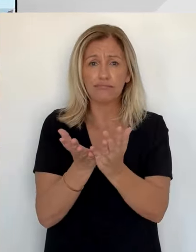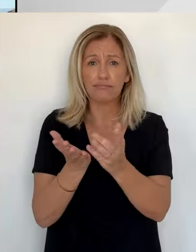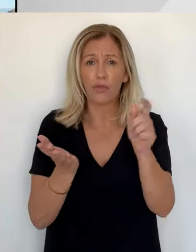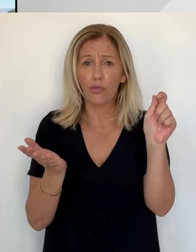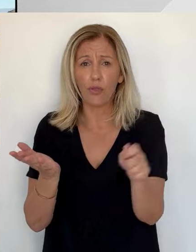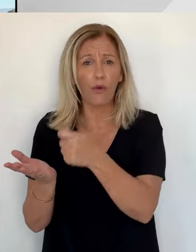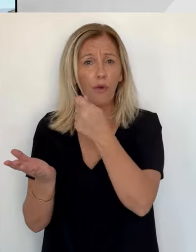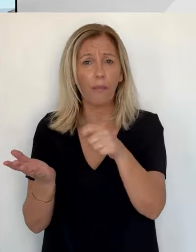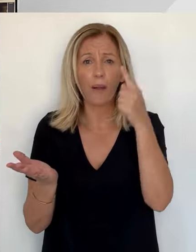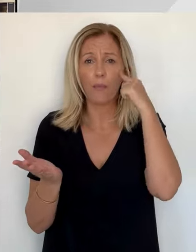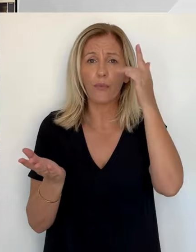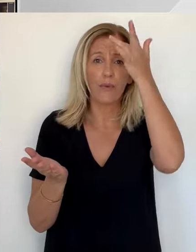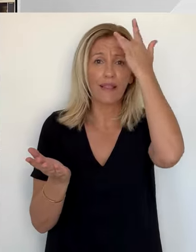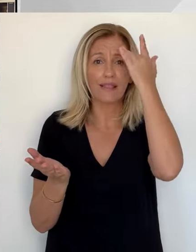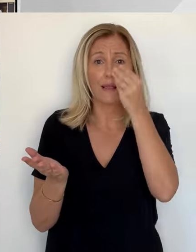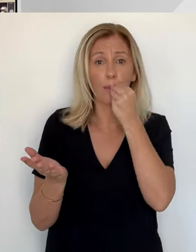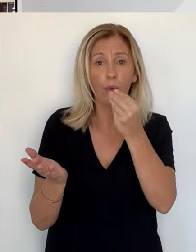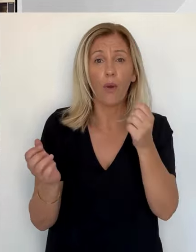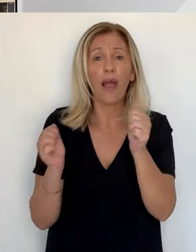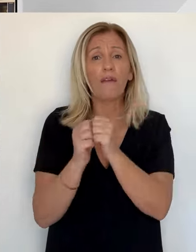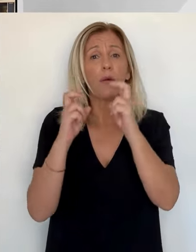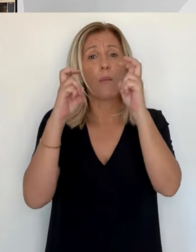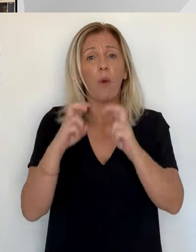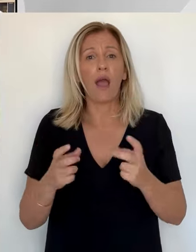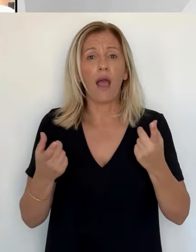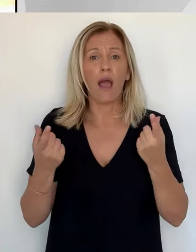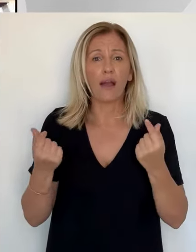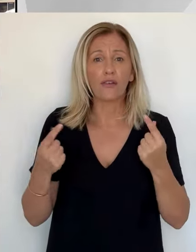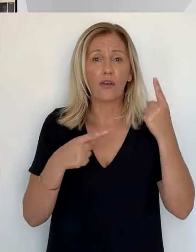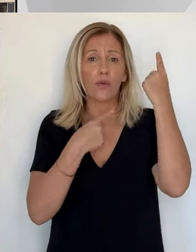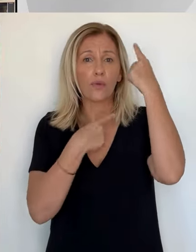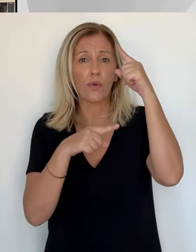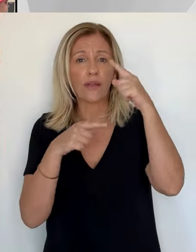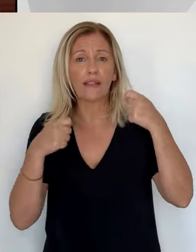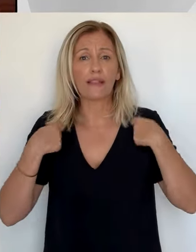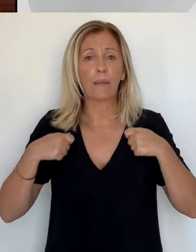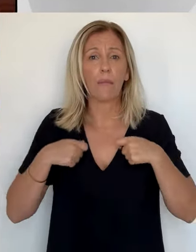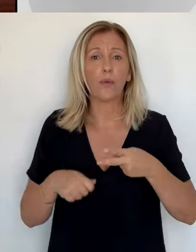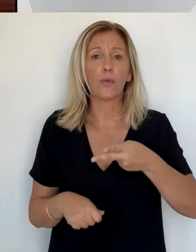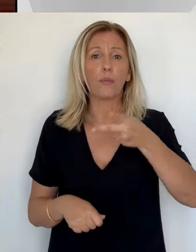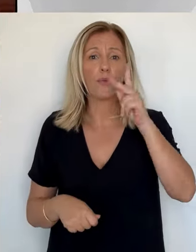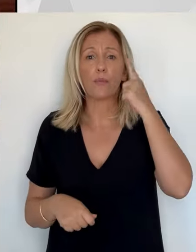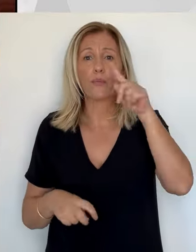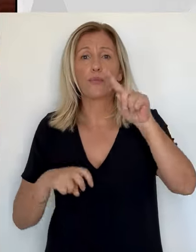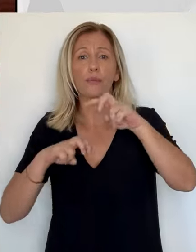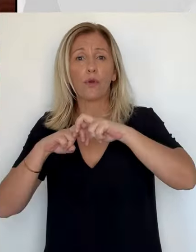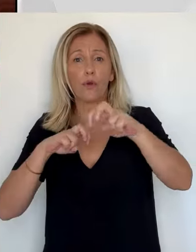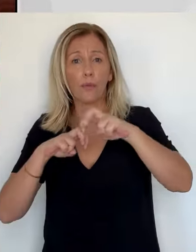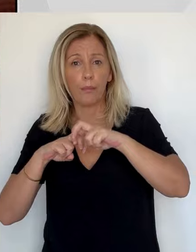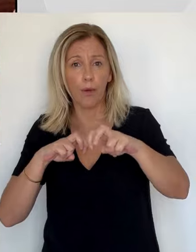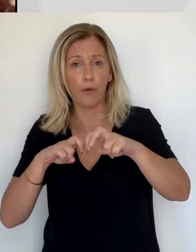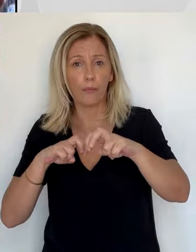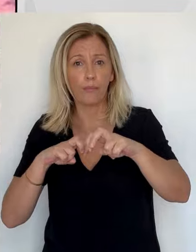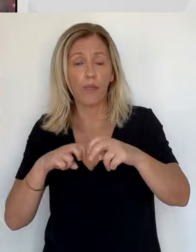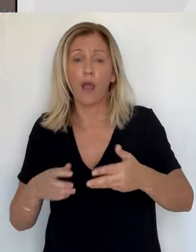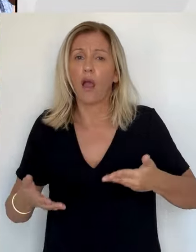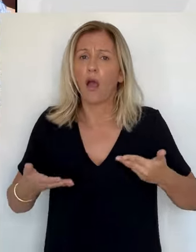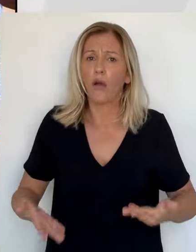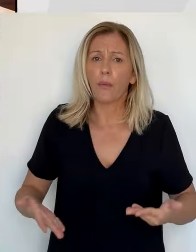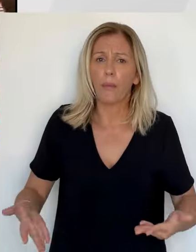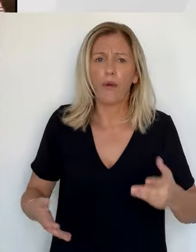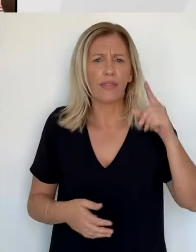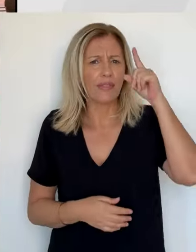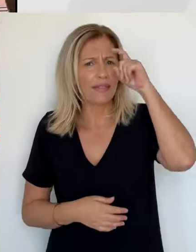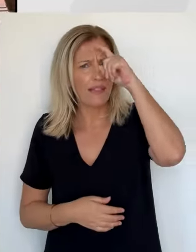côté des restaurants et hôtels, la haute saison est pourtant jugée moyenne par l'UMI. Avec un budget contraint, les voyageurs dépenseraient plus dans les transports